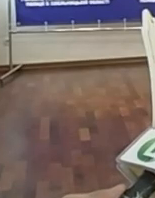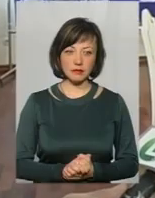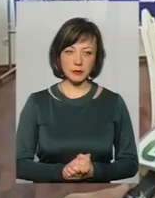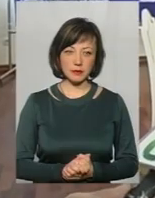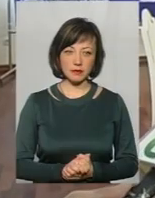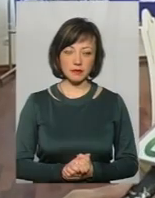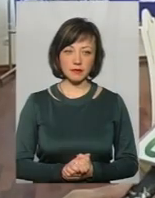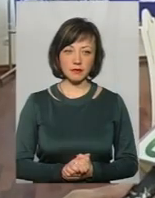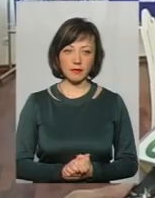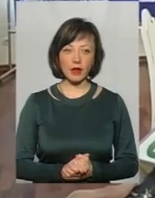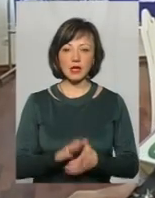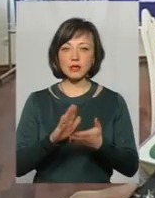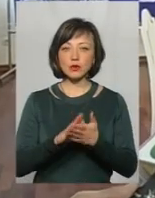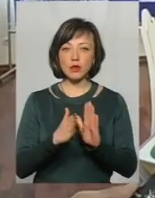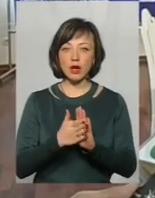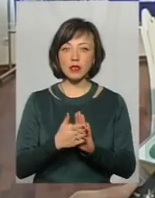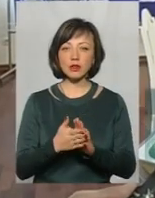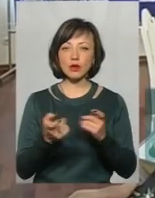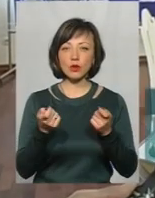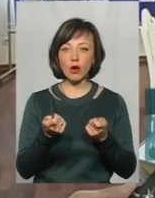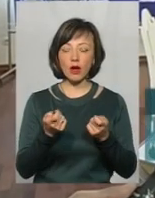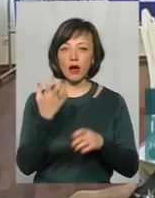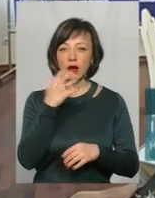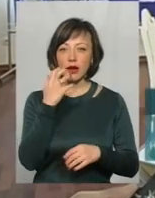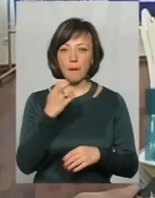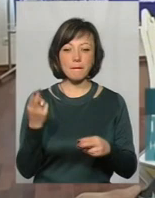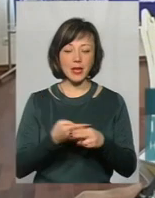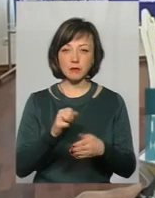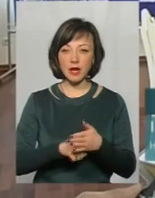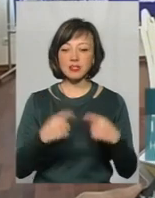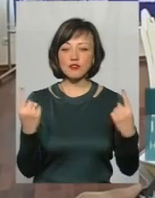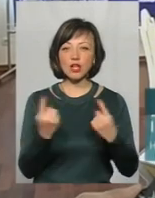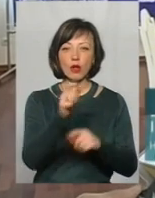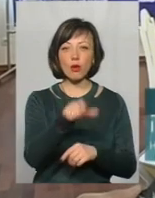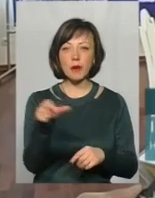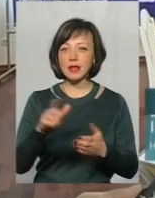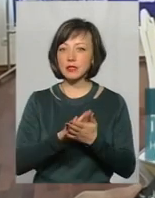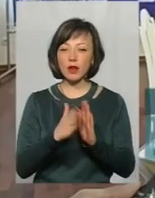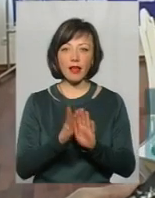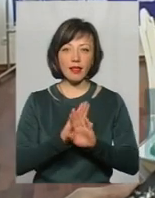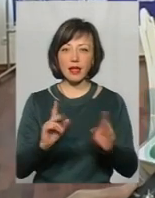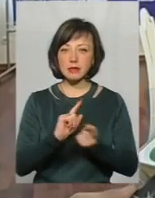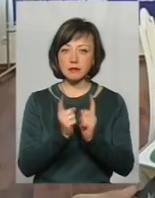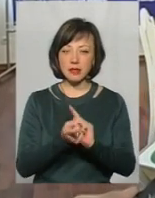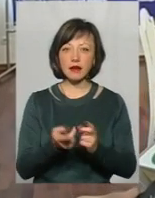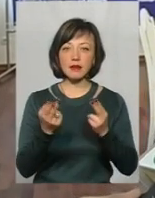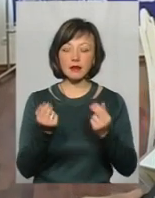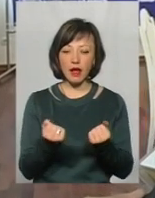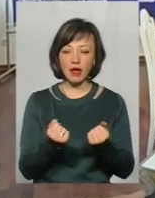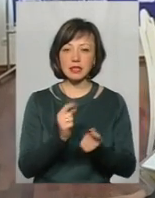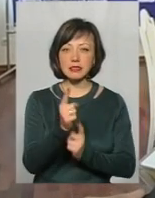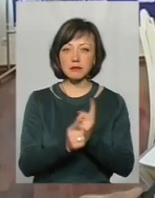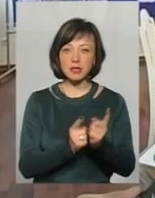Ситуація трошки накаляється безпідставно, оскільки для звичайних громадян ситуація не зміниться. Так, зміниться алгоритм взаємодії